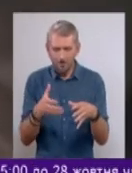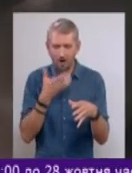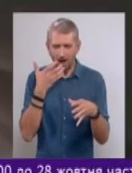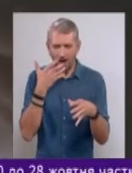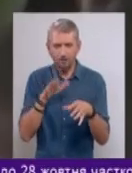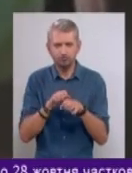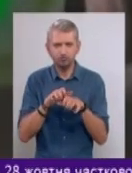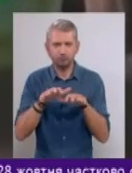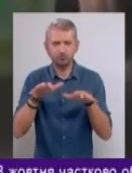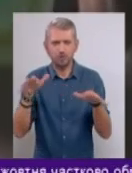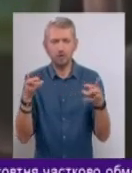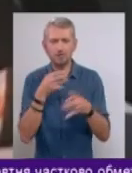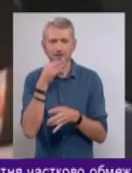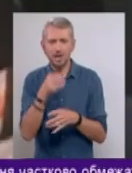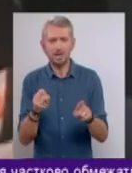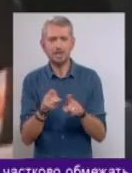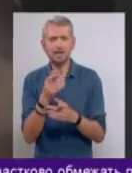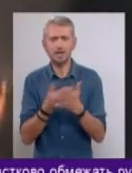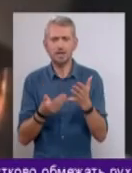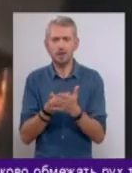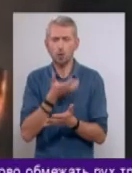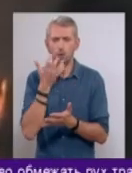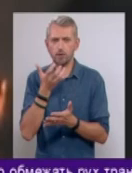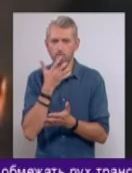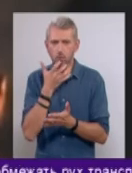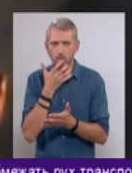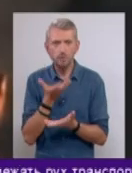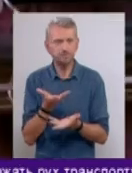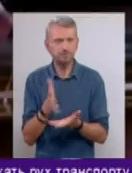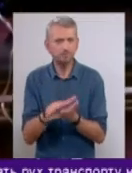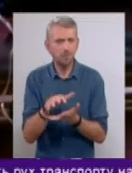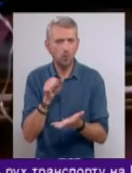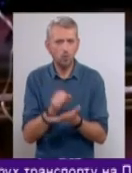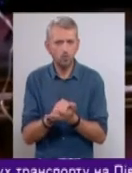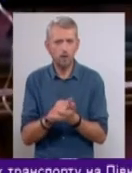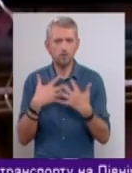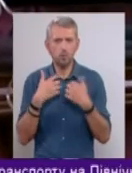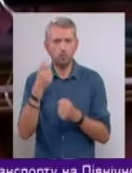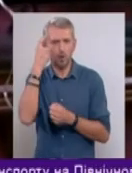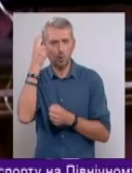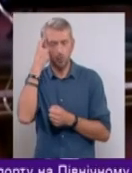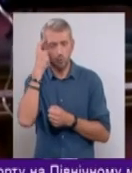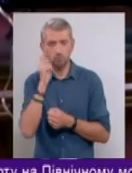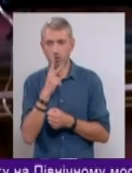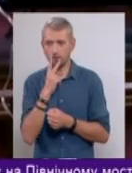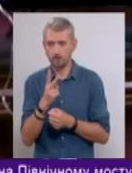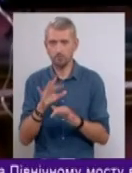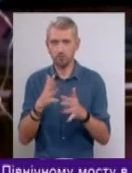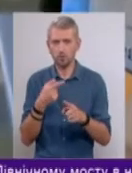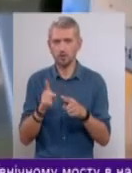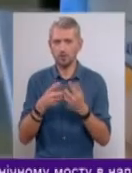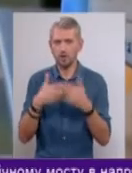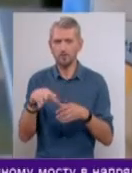Однак слід зазначити, що інколи такі рецепти обігріву гублять здоровий глуст, як у випадку з цим приладом. Тож все може скінчитися